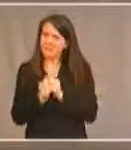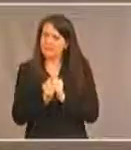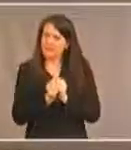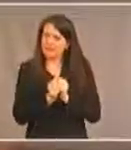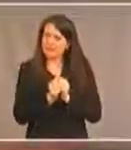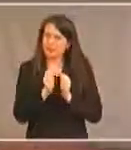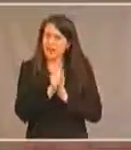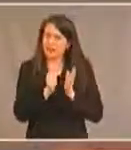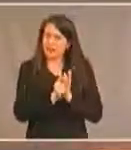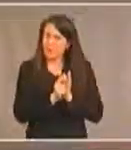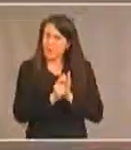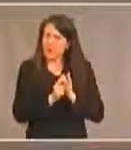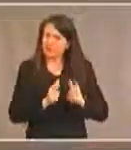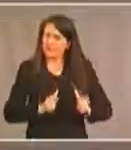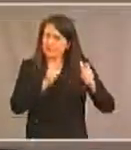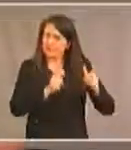publics en matière d'accessibilité?